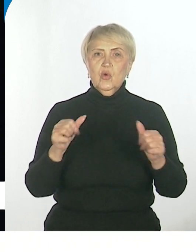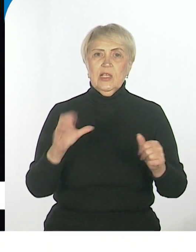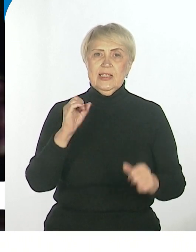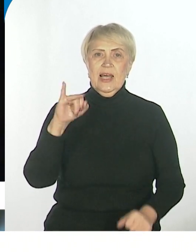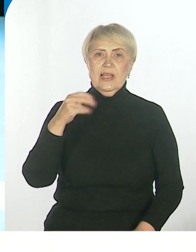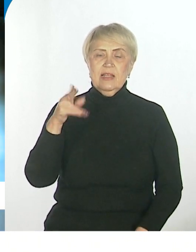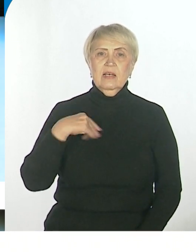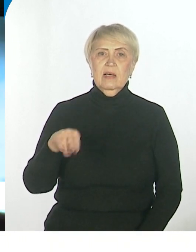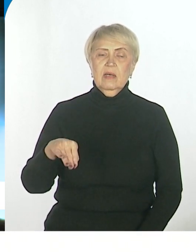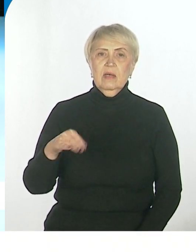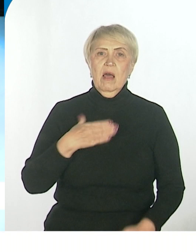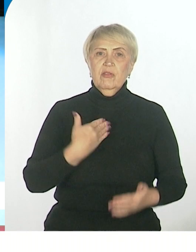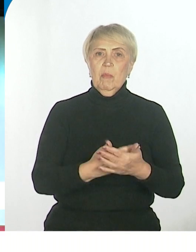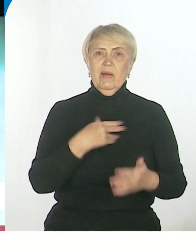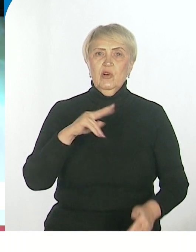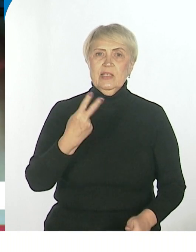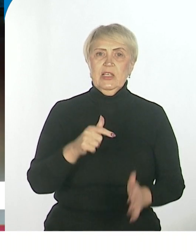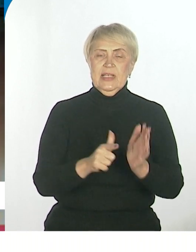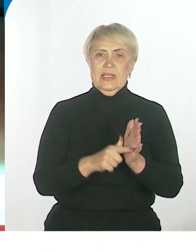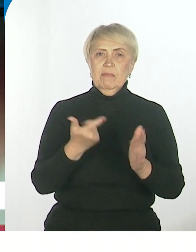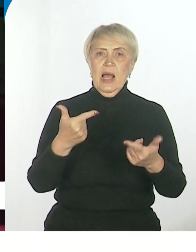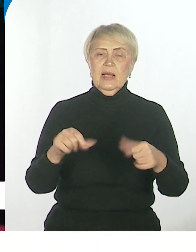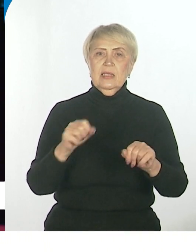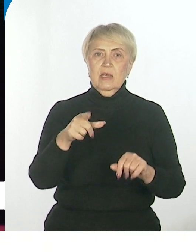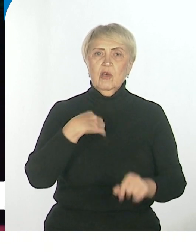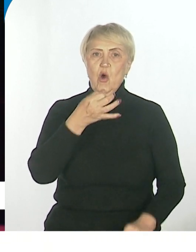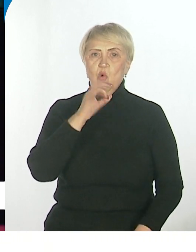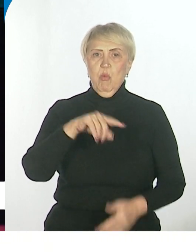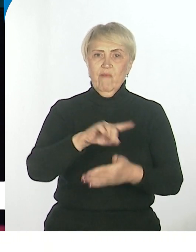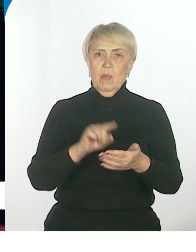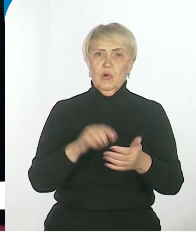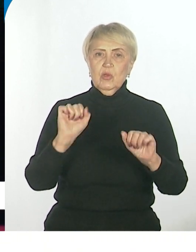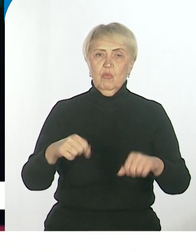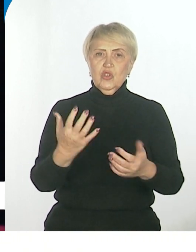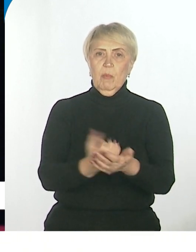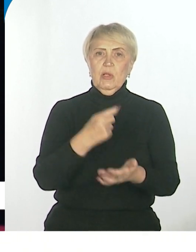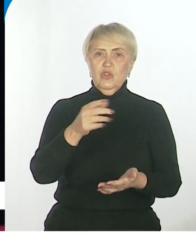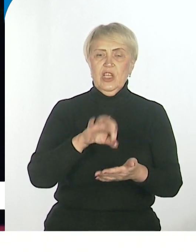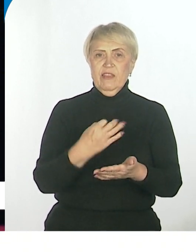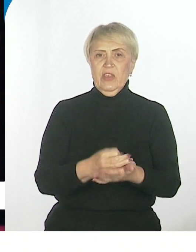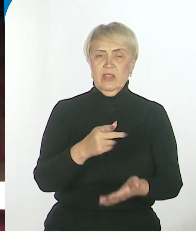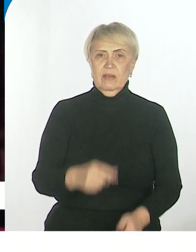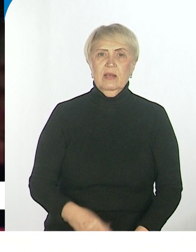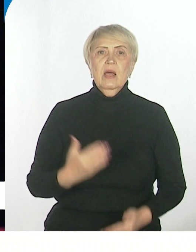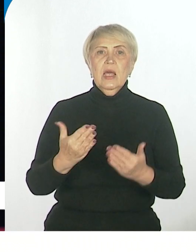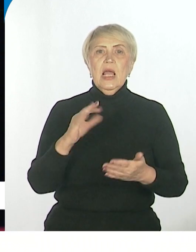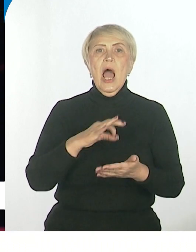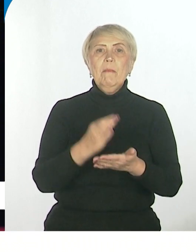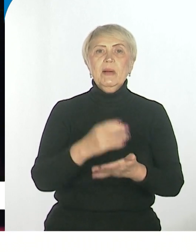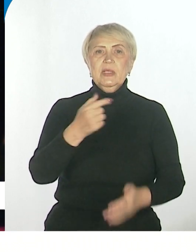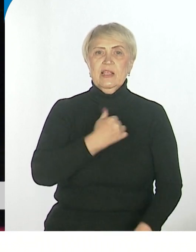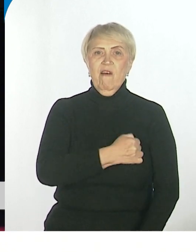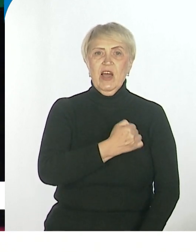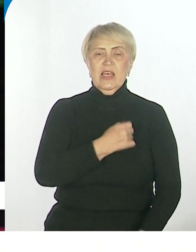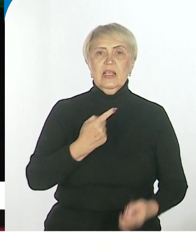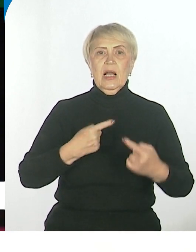Доброволец-27, где на любой вопрос можно получить ответ. Или обратиться в военный